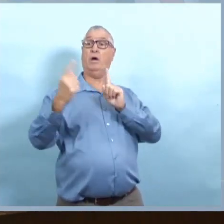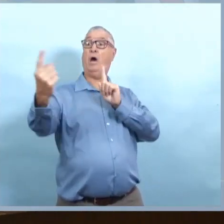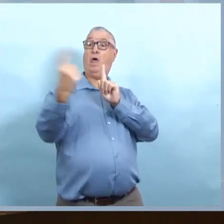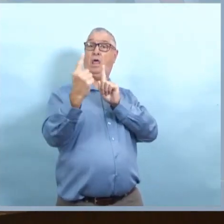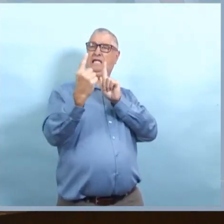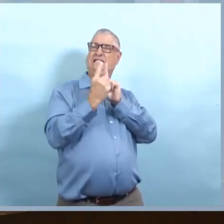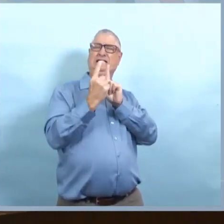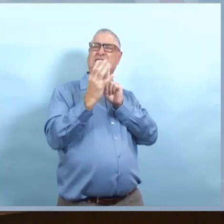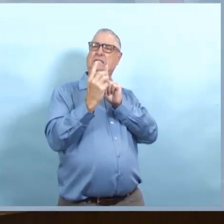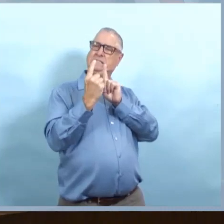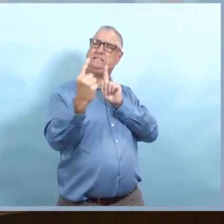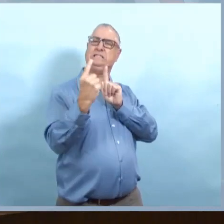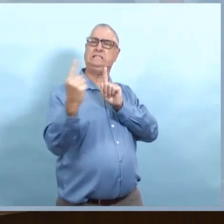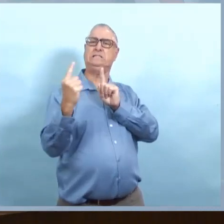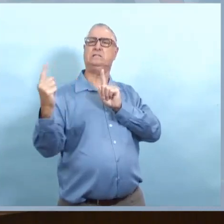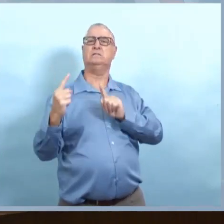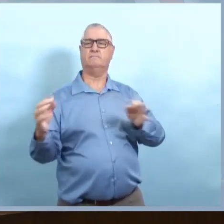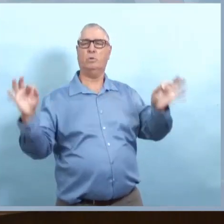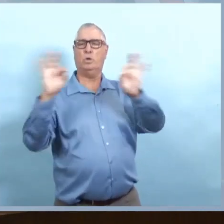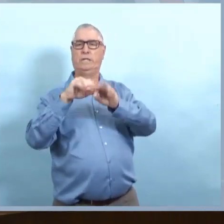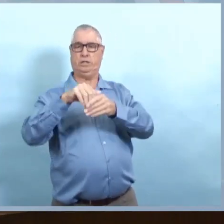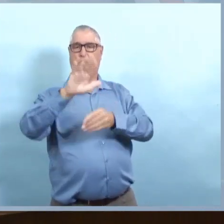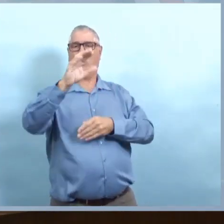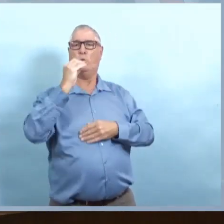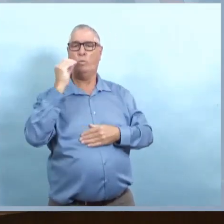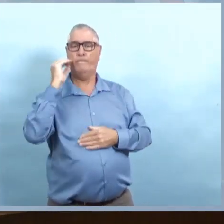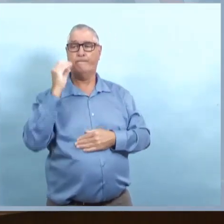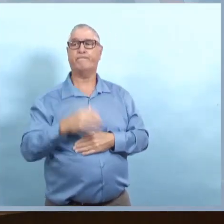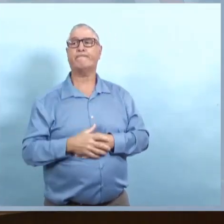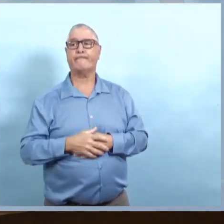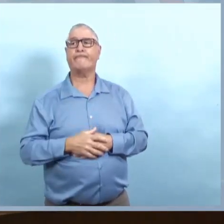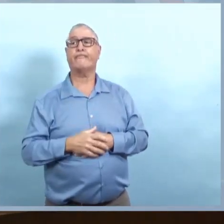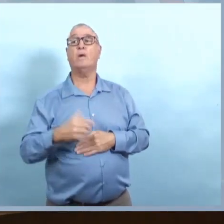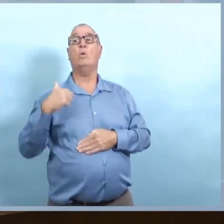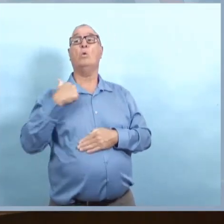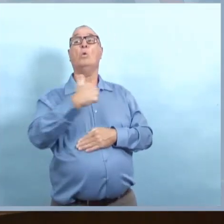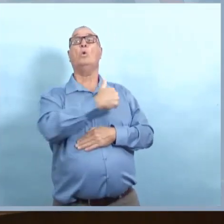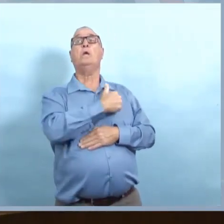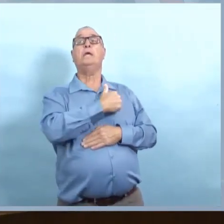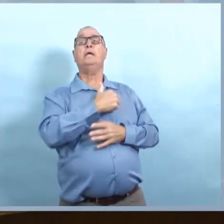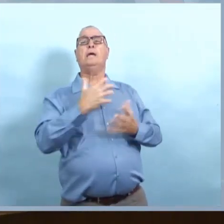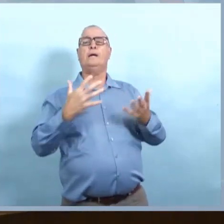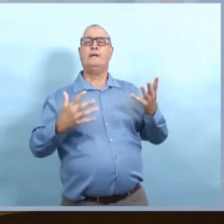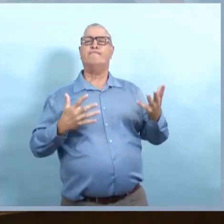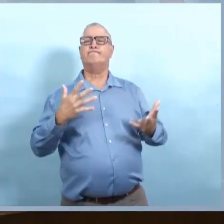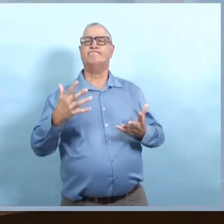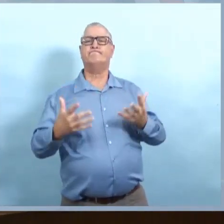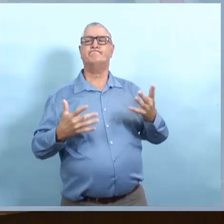L'ordre de santé publique est de limiter le contact avec les gens qui proviennent de l'extérieur de son ménage.